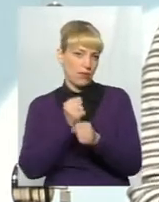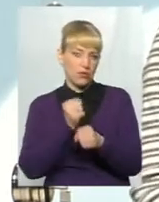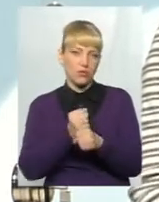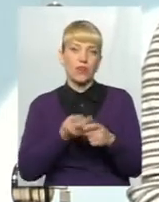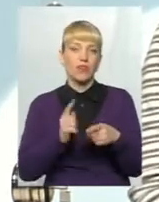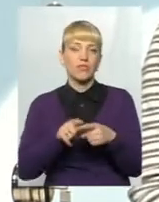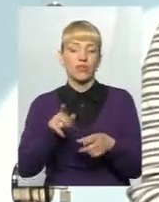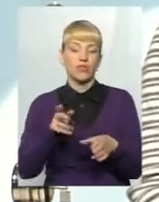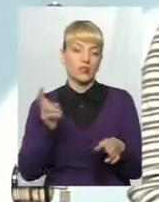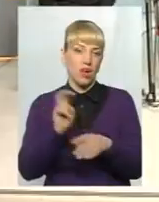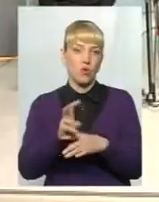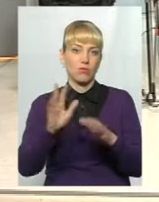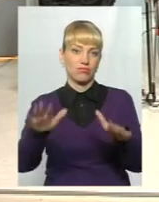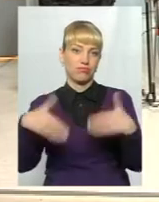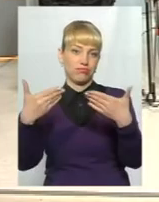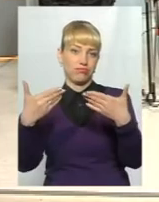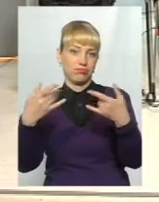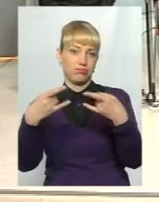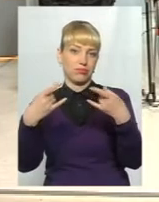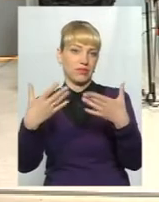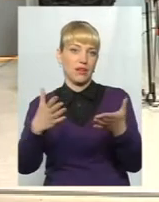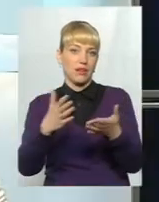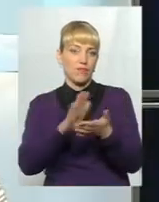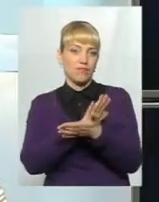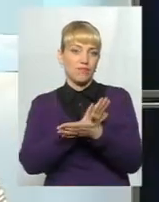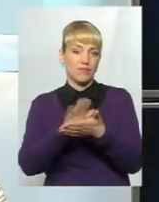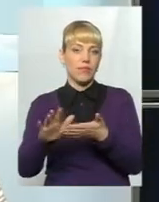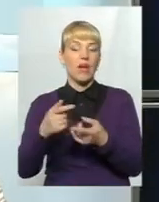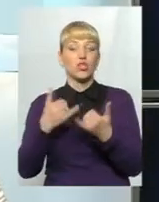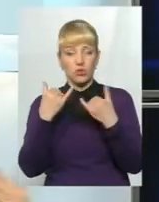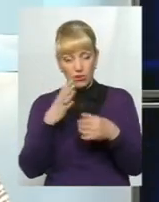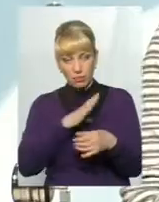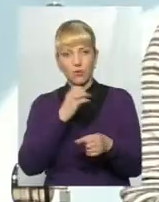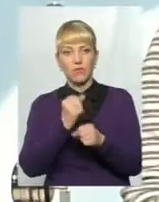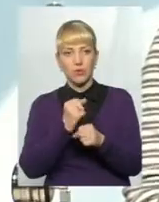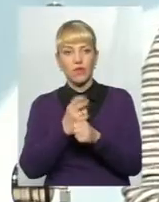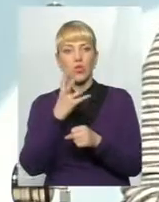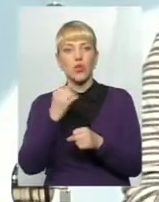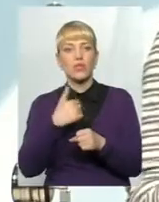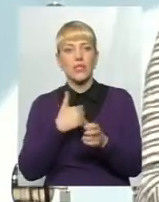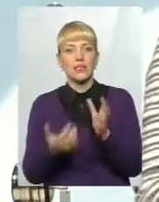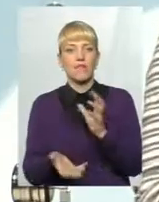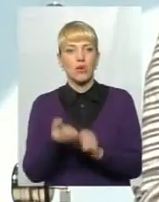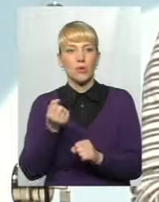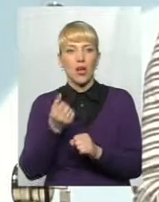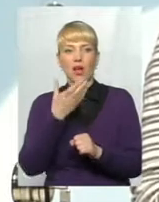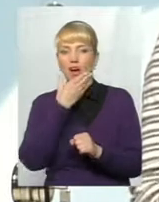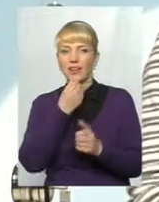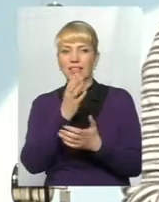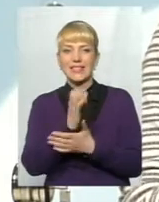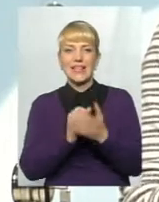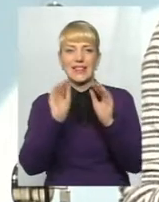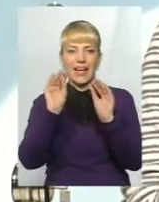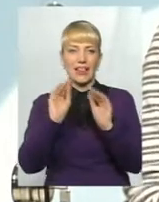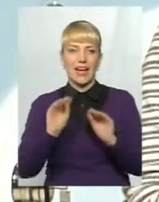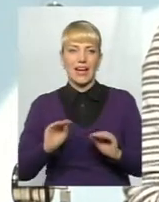На нього заходиш і освітлюється помилка. Але він і зараз не дуже нормально працює. Сьогодні він вже працював, але нас виручає дуже хороший ресурс декларації